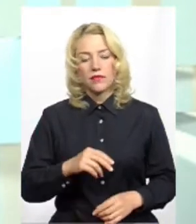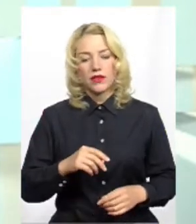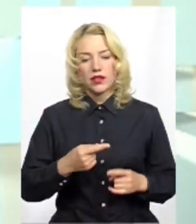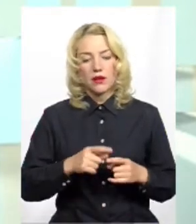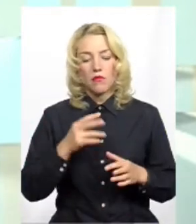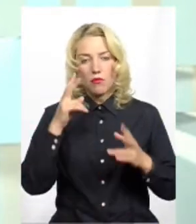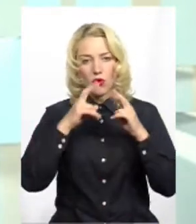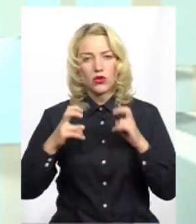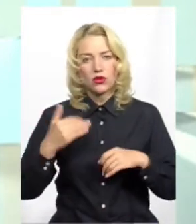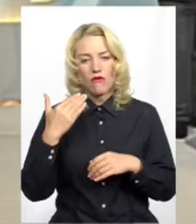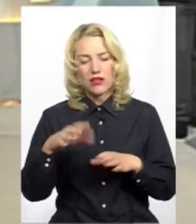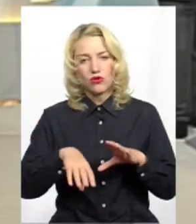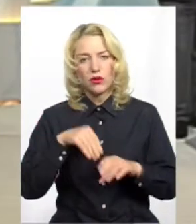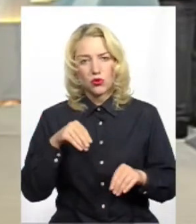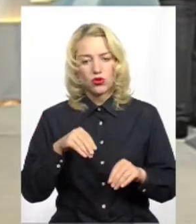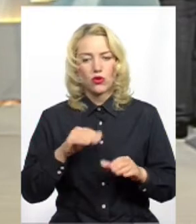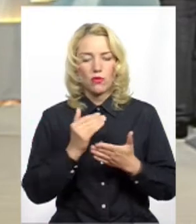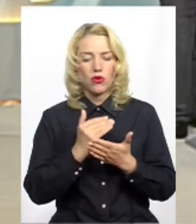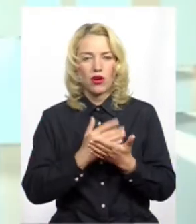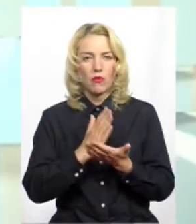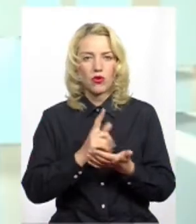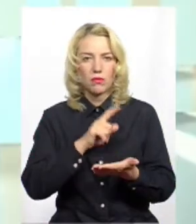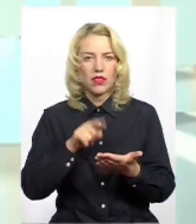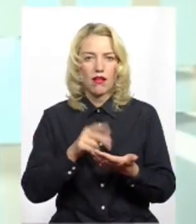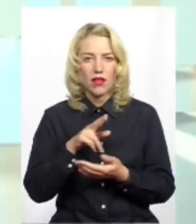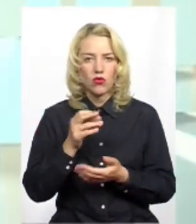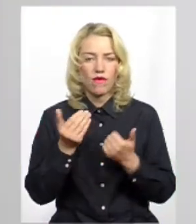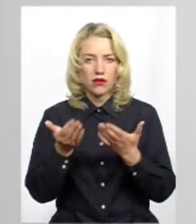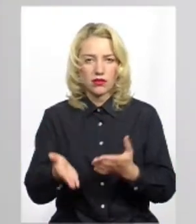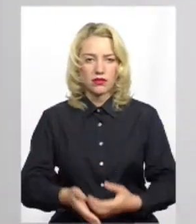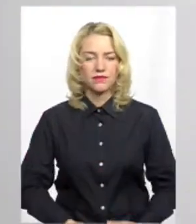проаналізував вашу передвиборчу програму. Має до вас питання. Послухаємо.